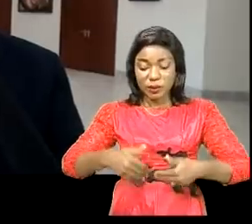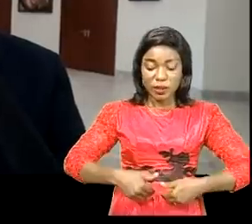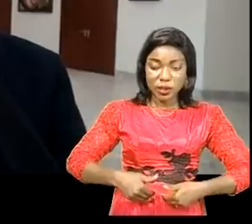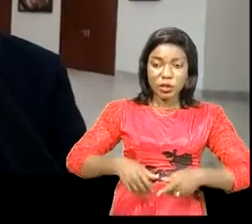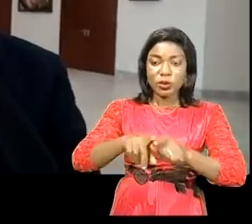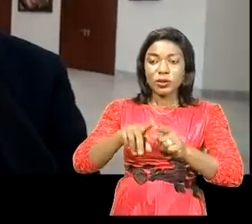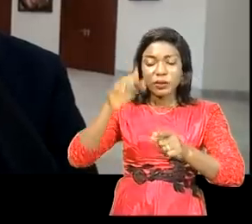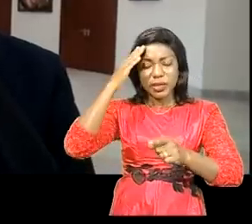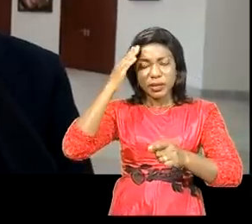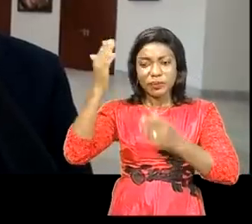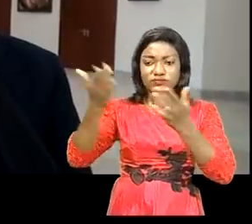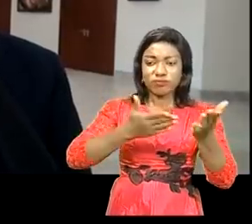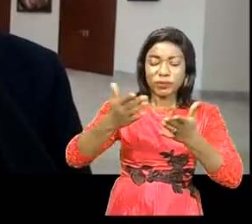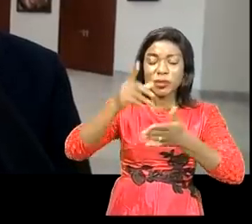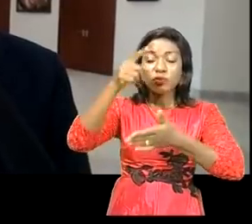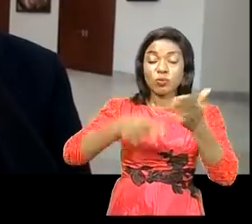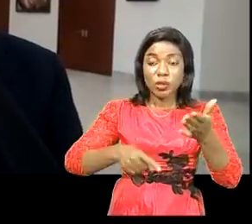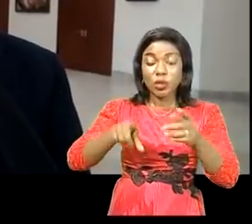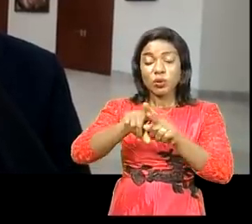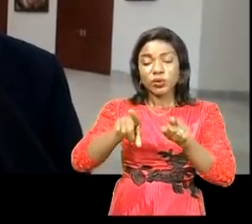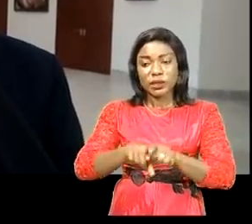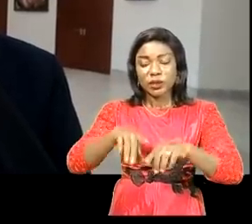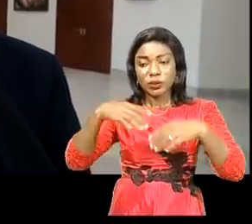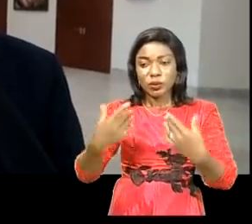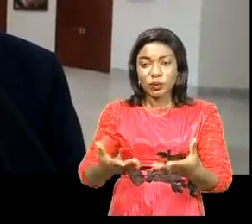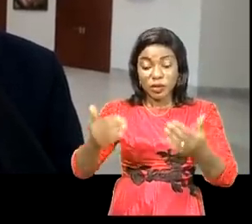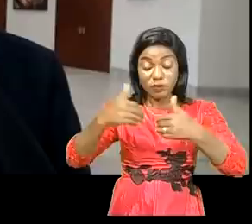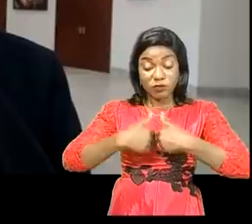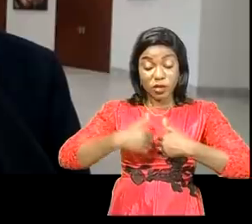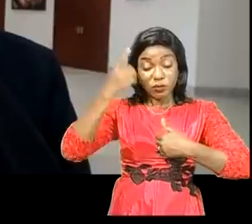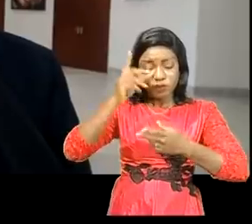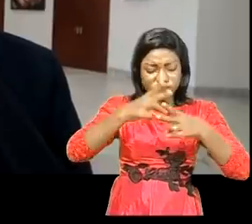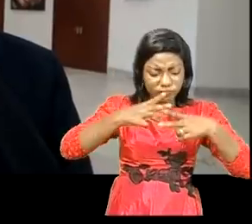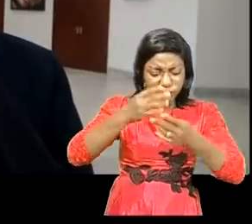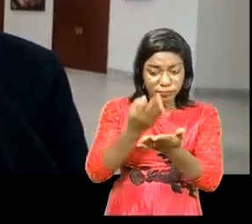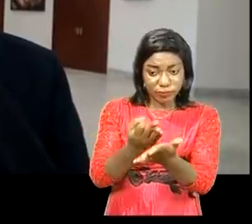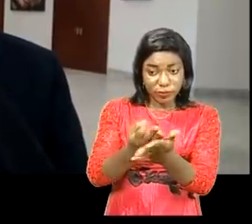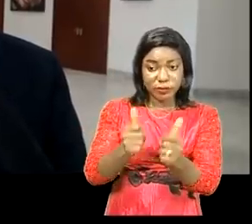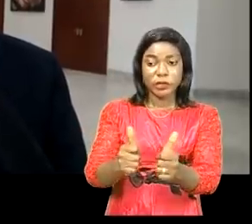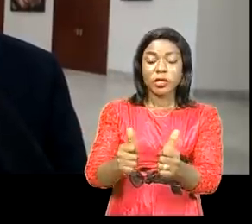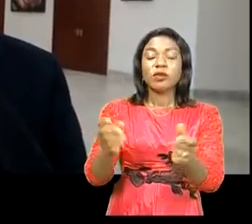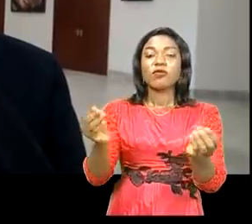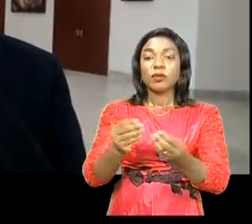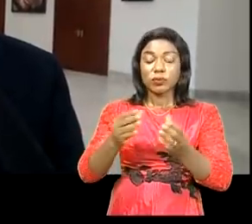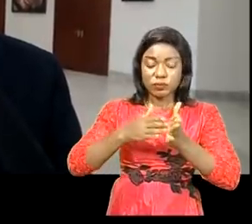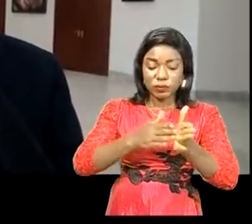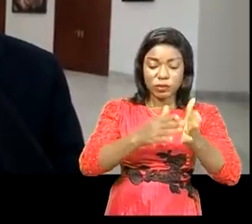qu'est l'entrepreneuriat et comment est-ce qu'on peut avoir une bonne gestion. Nous sommes en train de suivre la vision